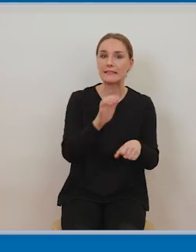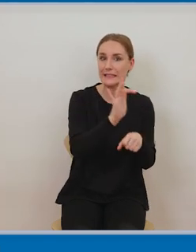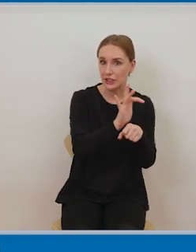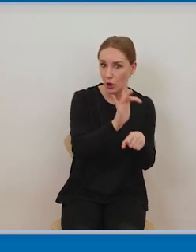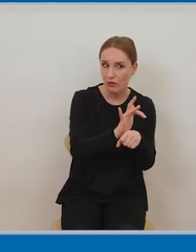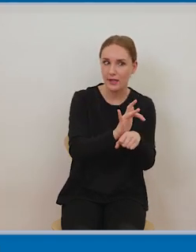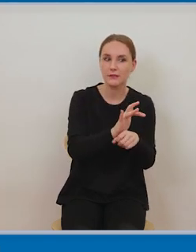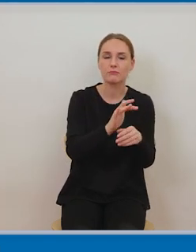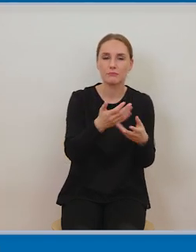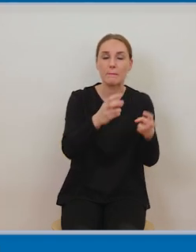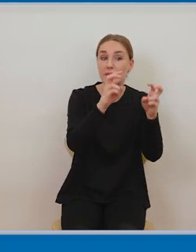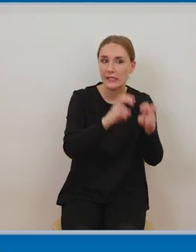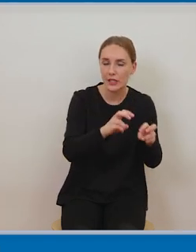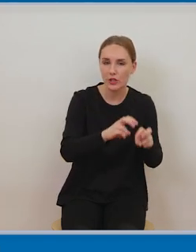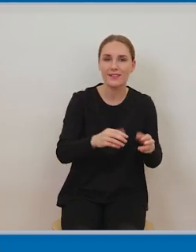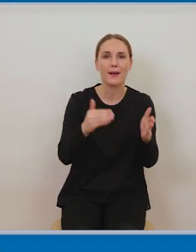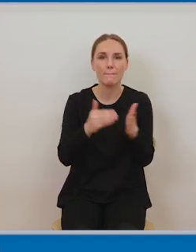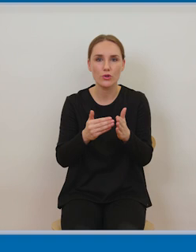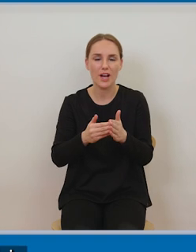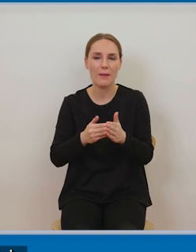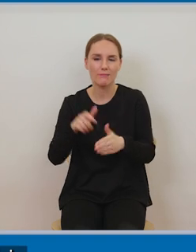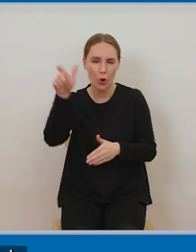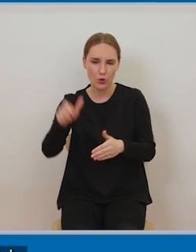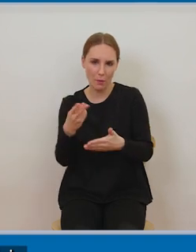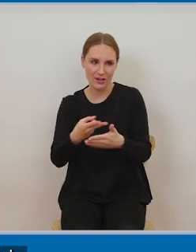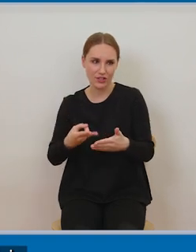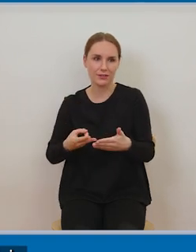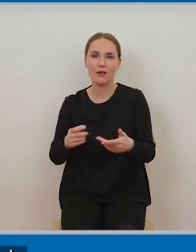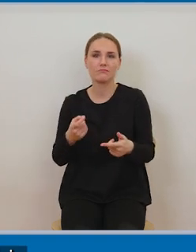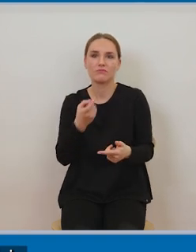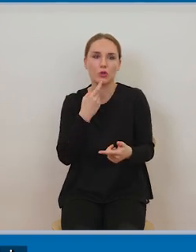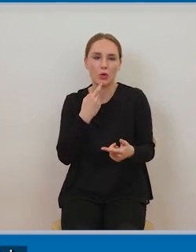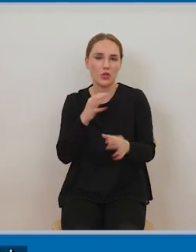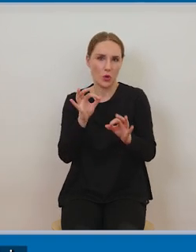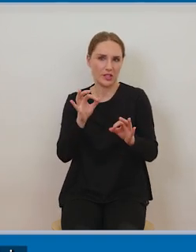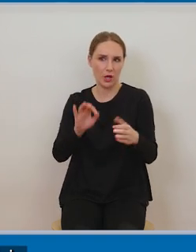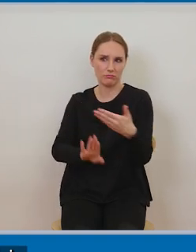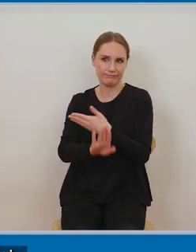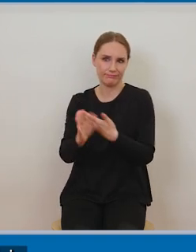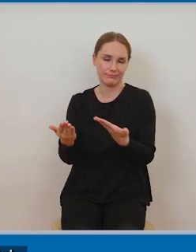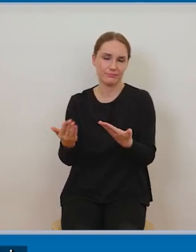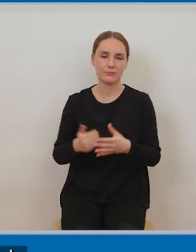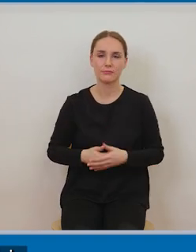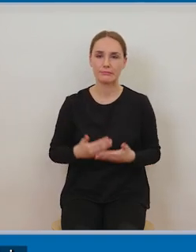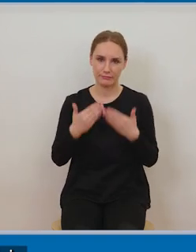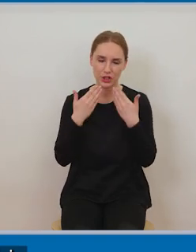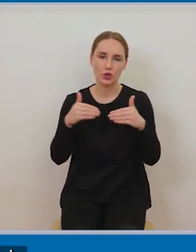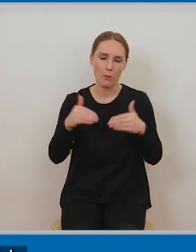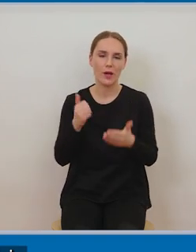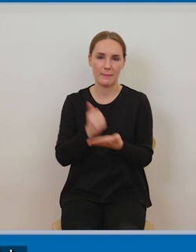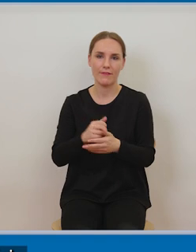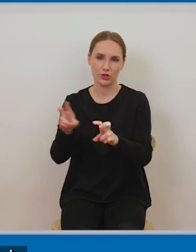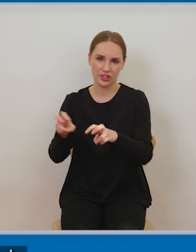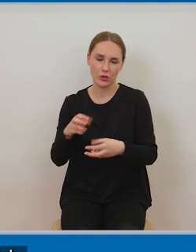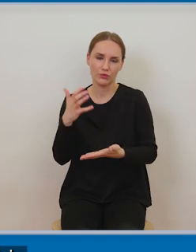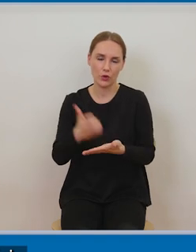twórczości pod nimi satyra parodia w której też musimy się odwołać do parodiowanych treści one są tutaj tym właściwym